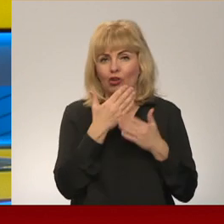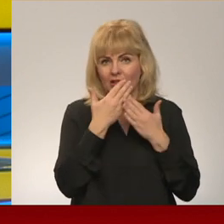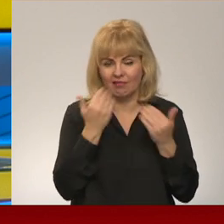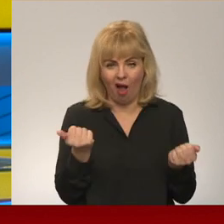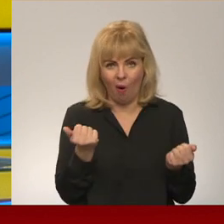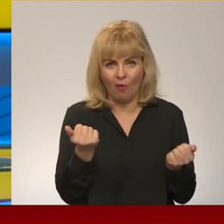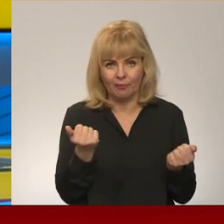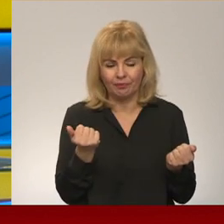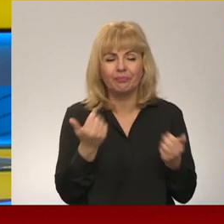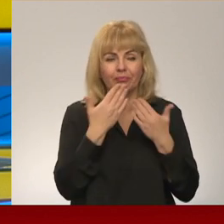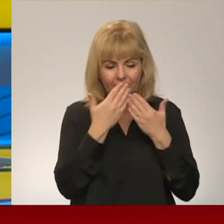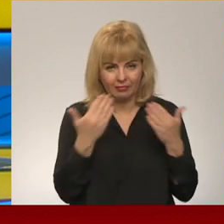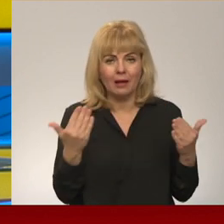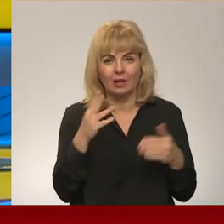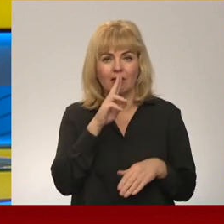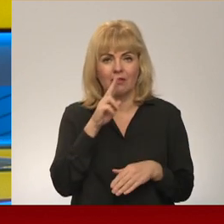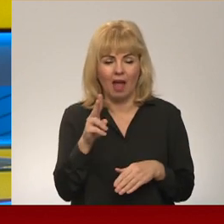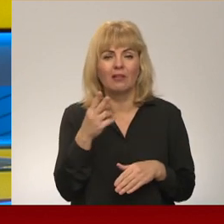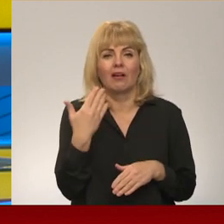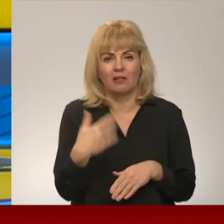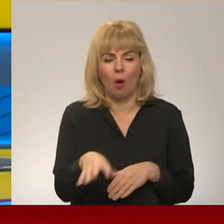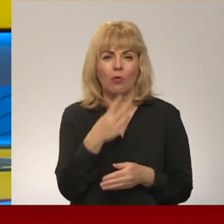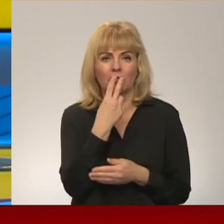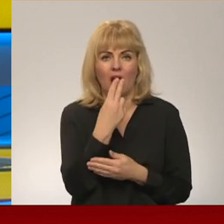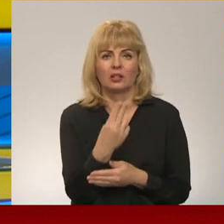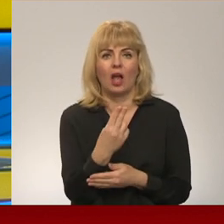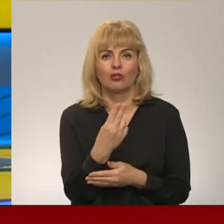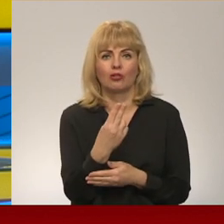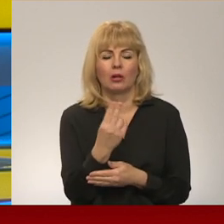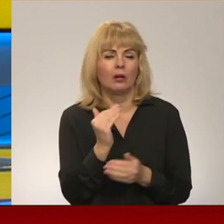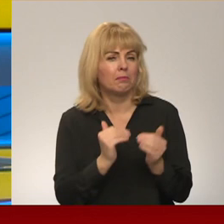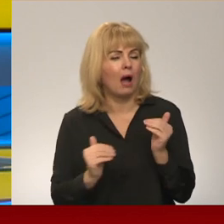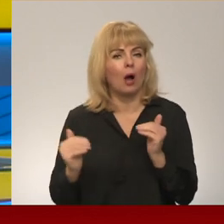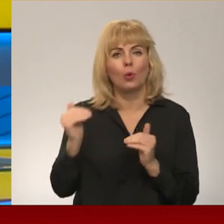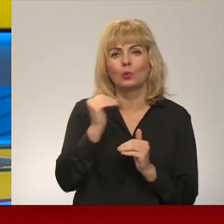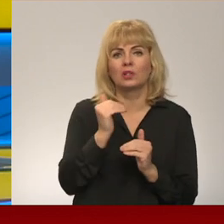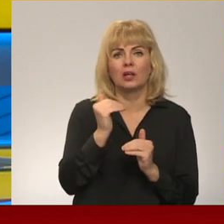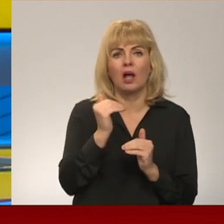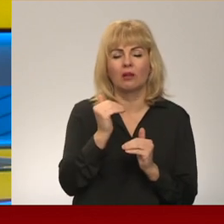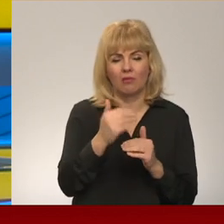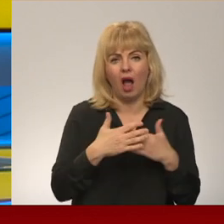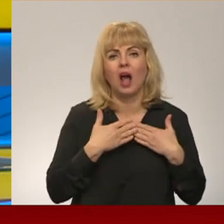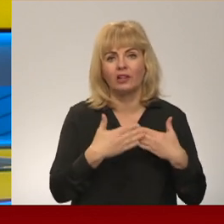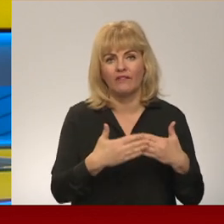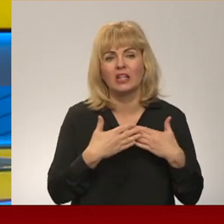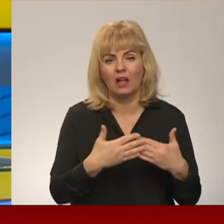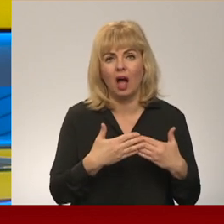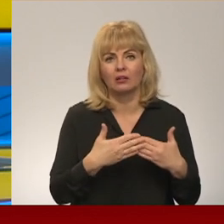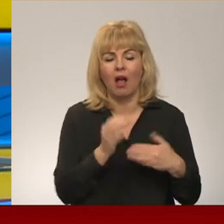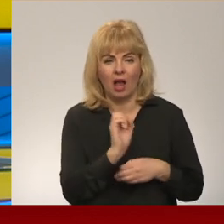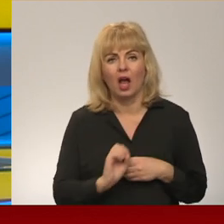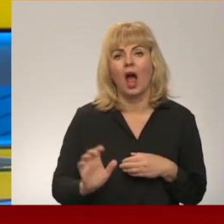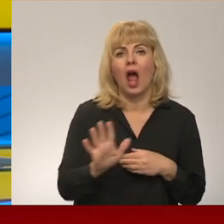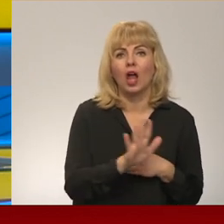pēdējās nedēļās esam redzējuši paaugstinātu aktivitāti Eiropā, tas skaitā